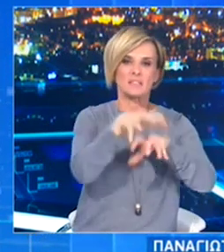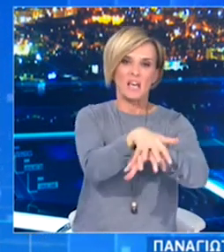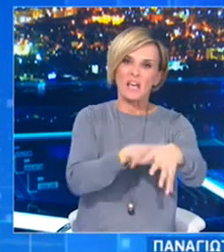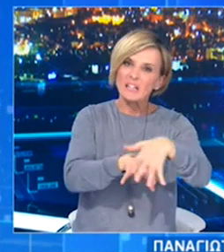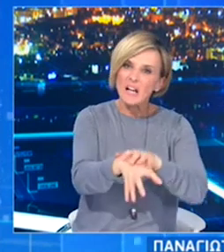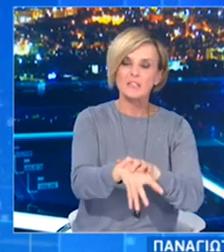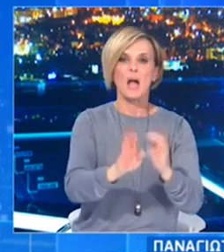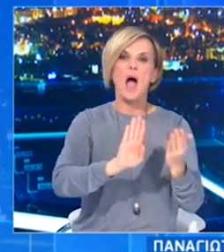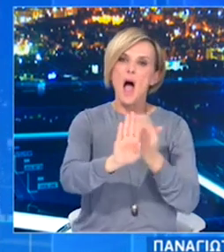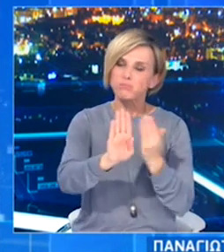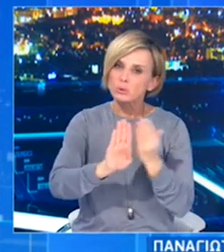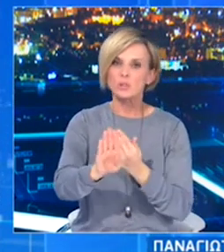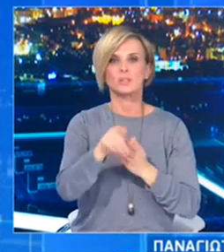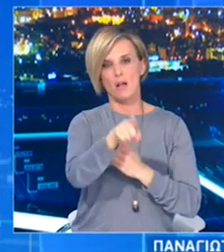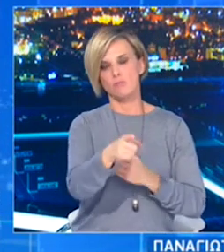επόμενη περίοδο. Σας ευχαριστώ.